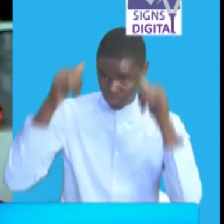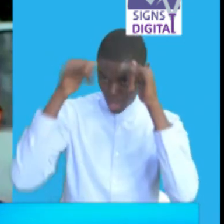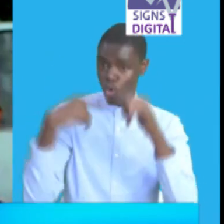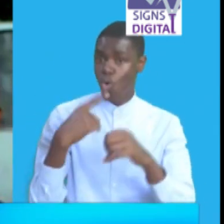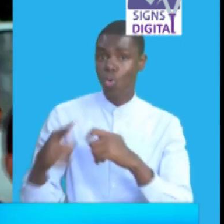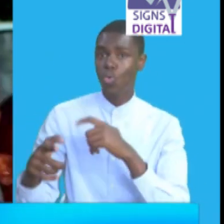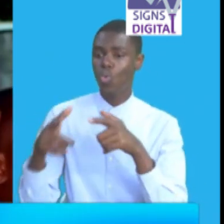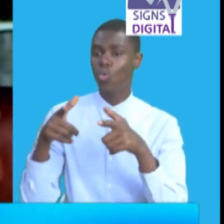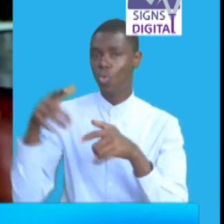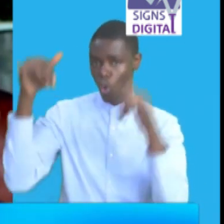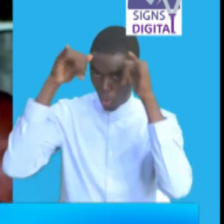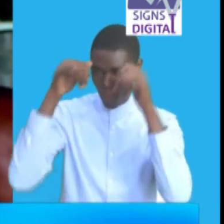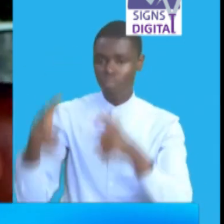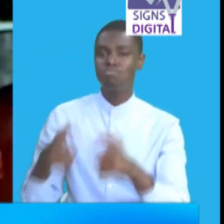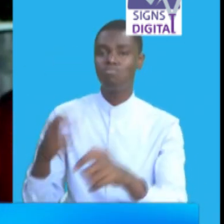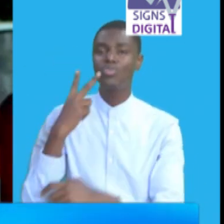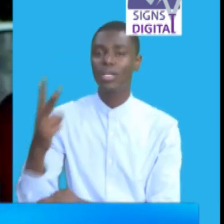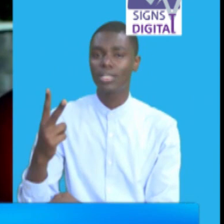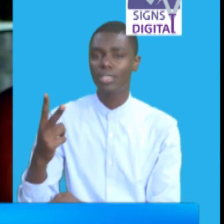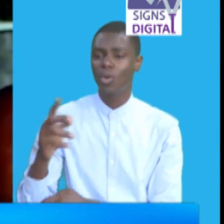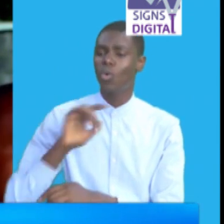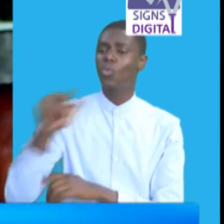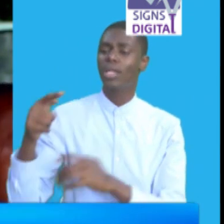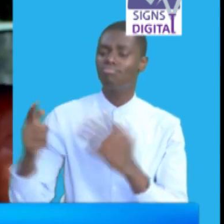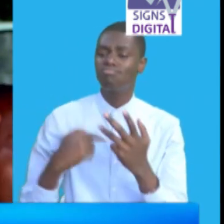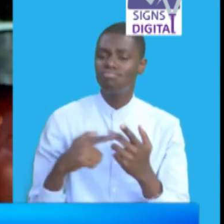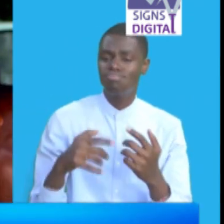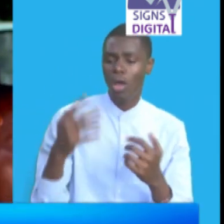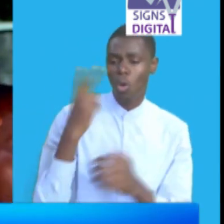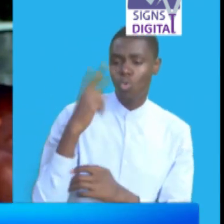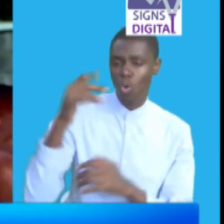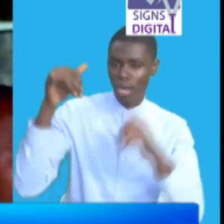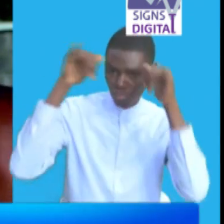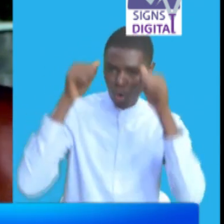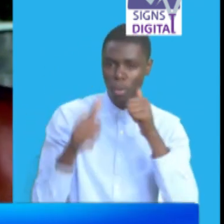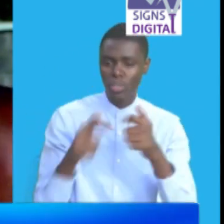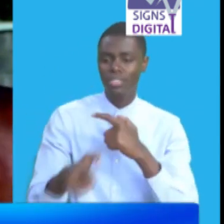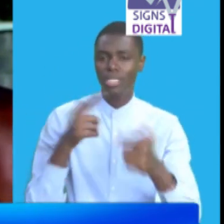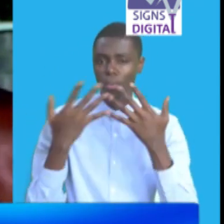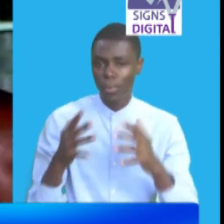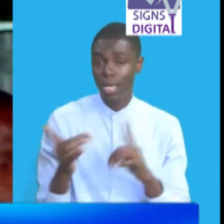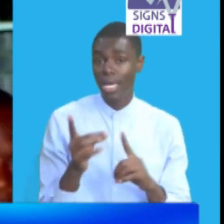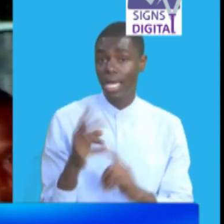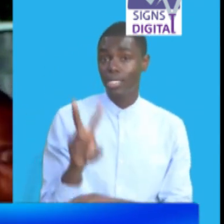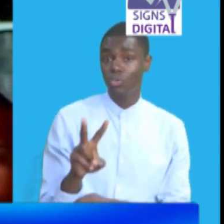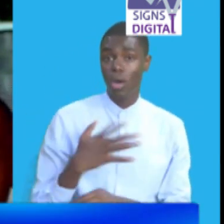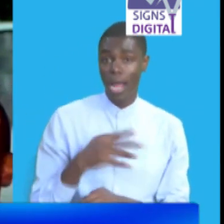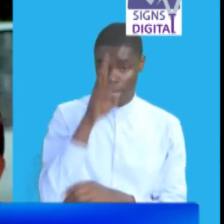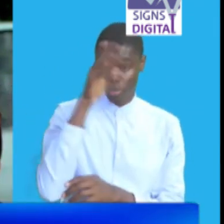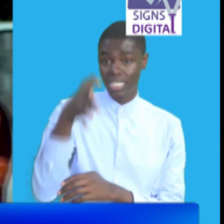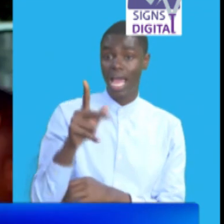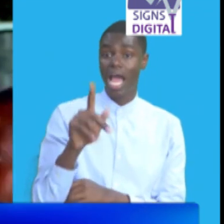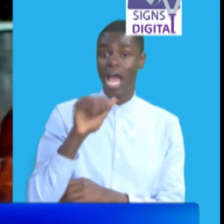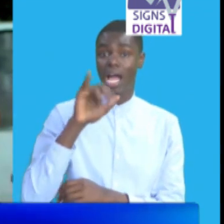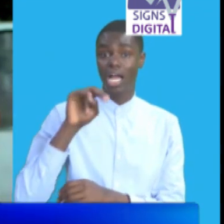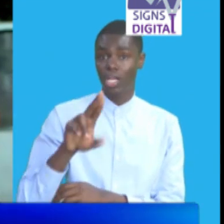miambili walikuwa wanenda kwasabu kuangalia kama ni ngombe gani na gani ni waliwawa tarambili na polisi pale kainuku